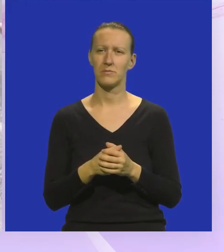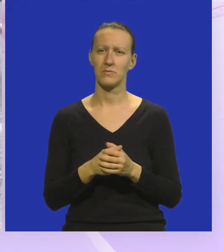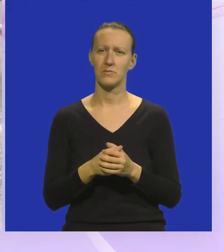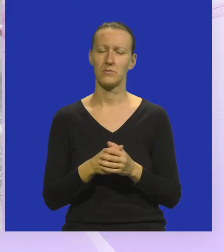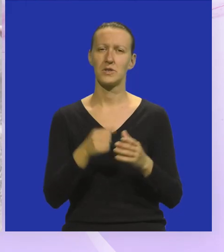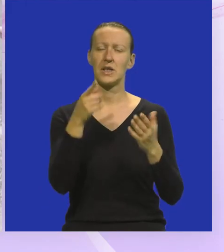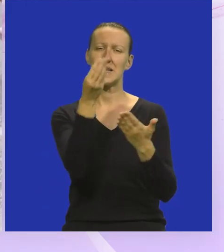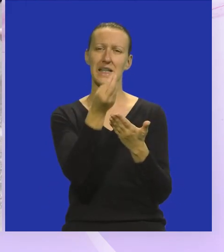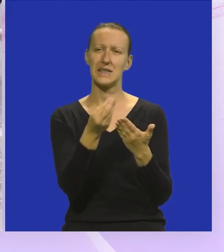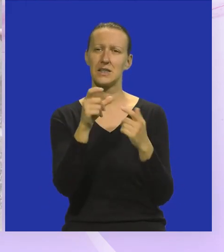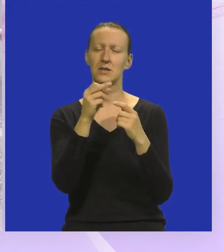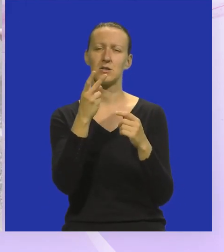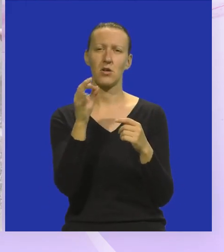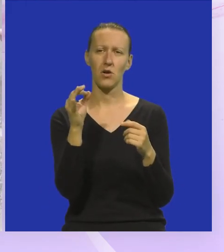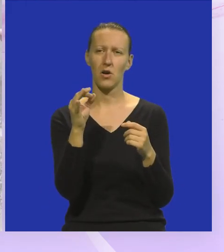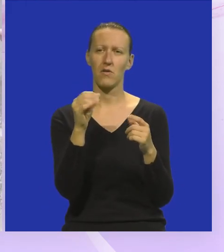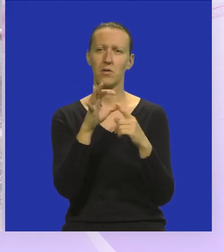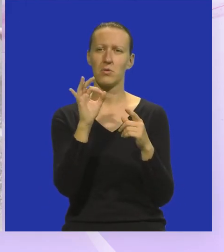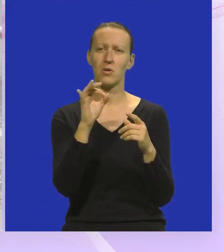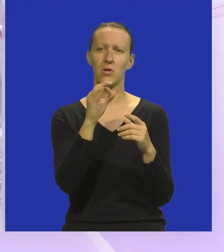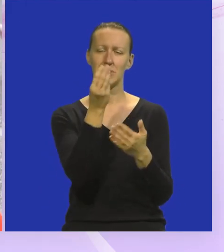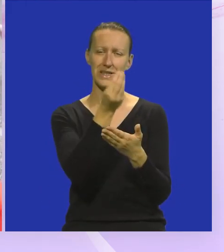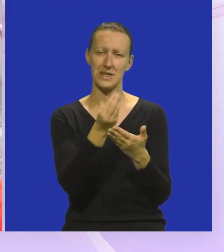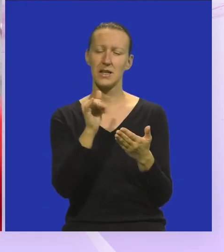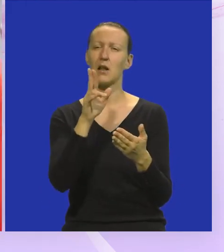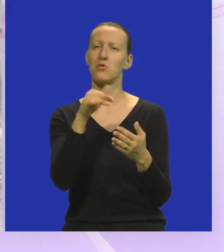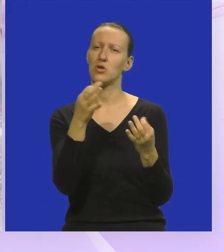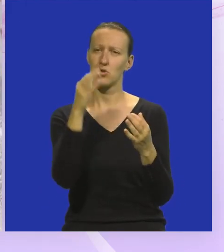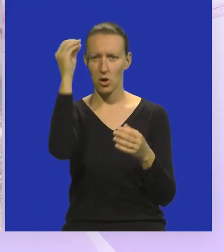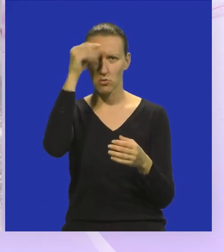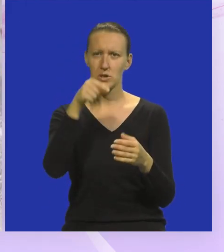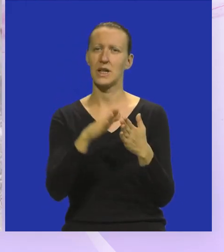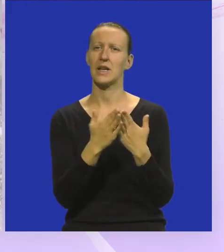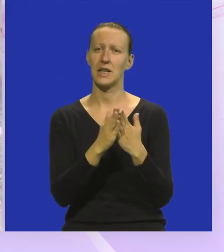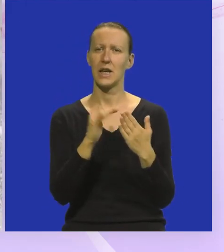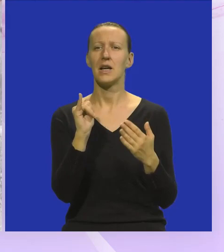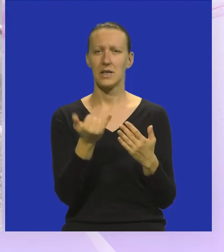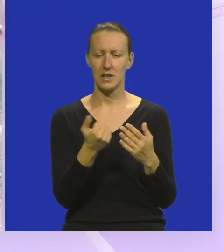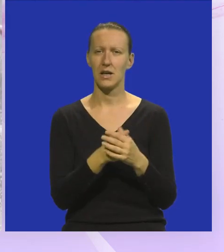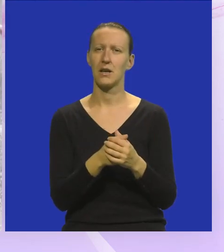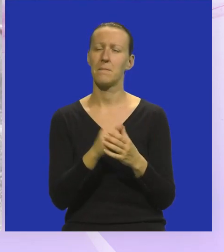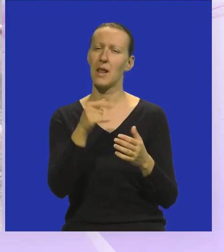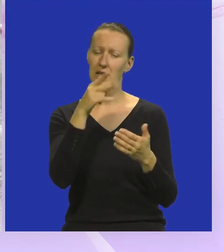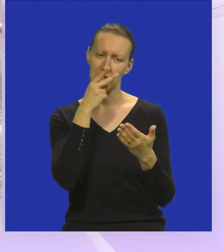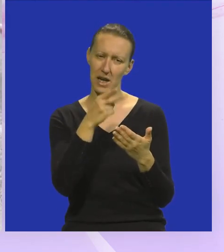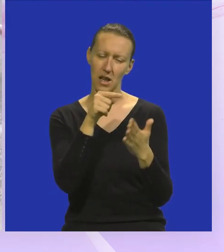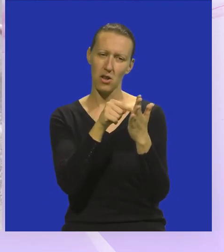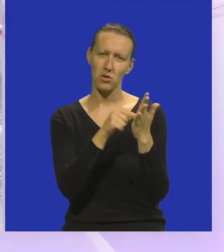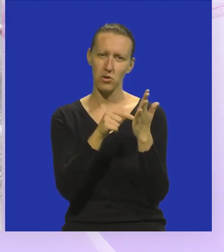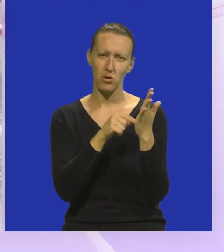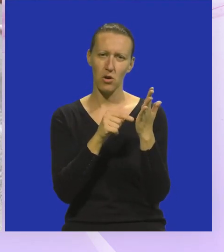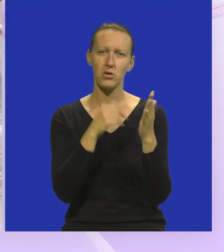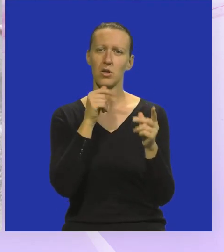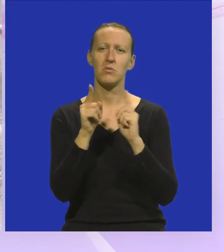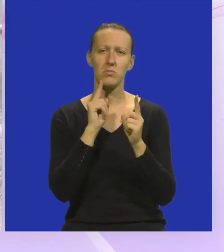Da su kao nacrtana slova po crtežima. A da li se može nešto naučiti iz te knjige? Da. Da li si gledala točkice i